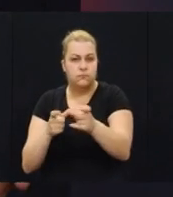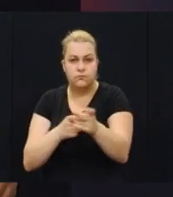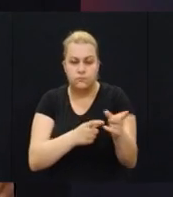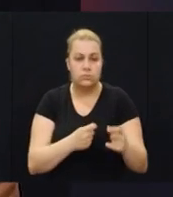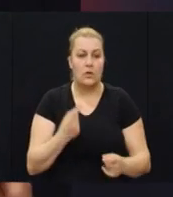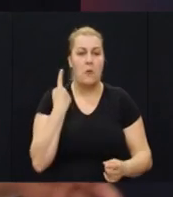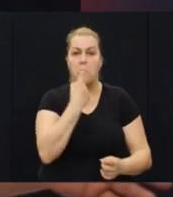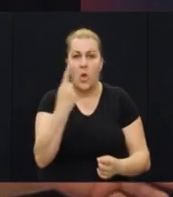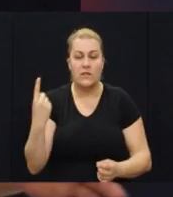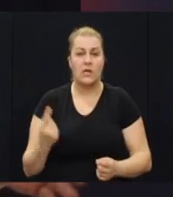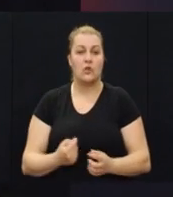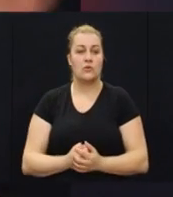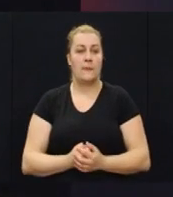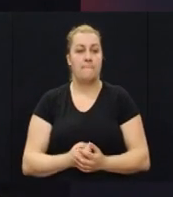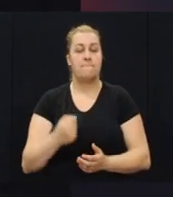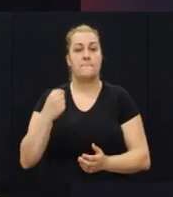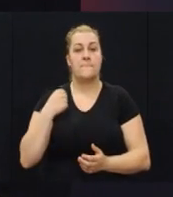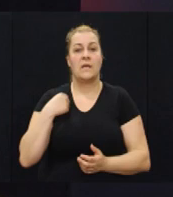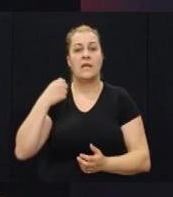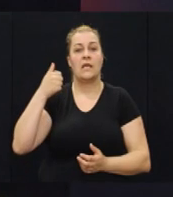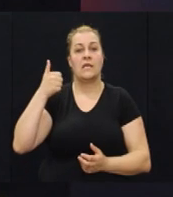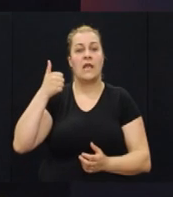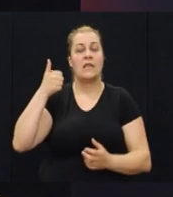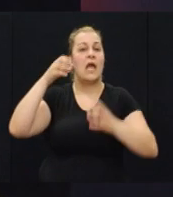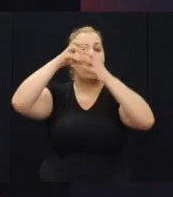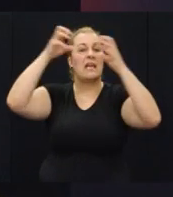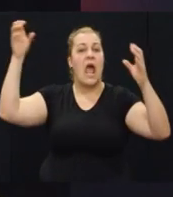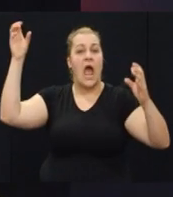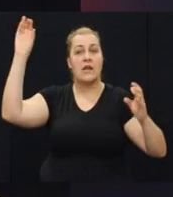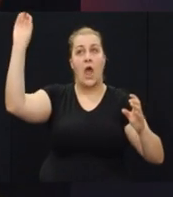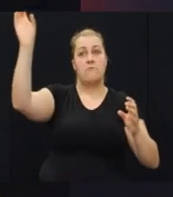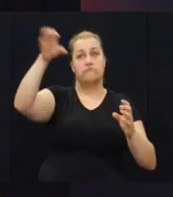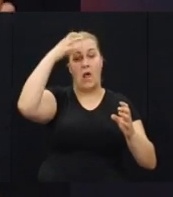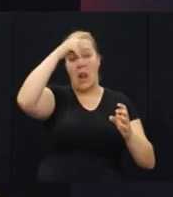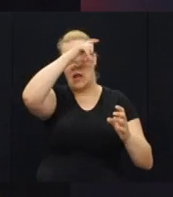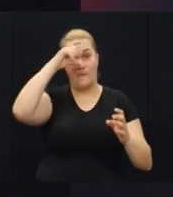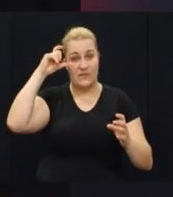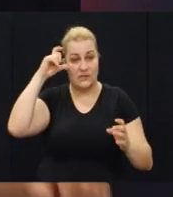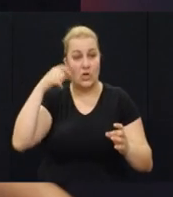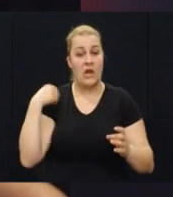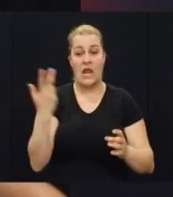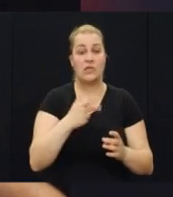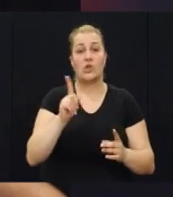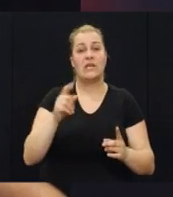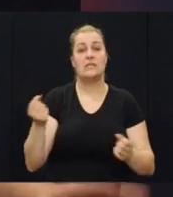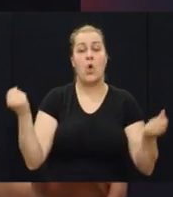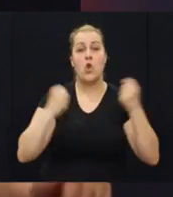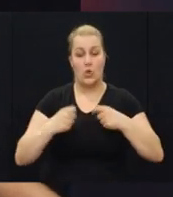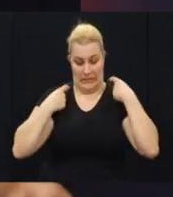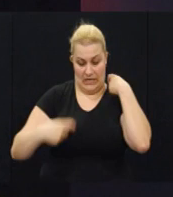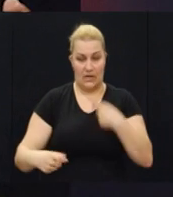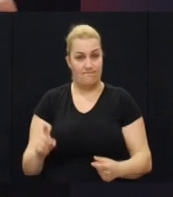pojedinačnom paljbom. Meni je pala jedna grana po viziru, nisam pancirku, nosio nas trojica, nismo nosili pancirke.